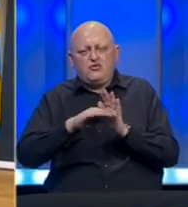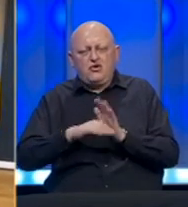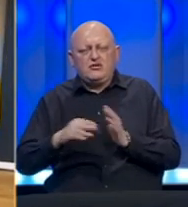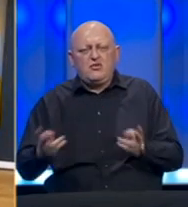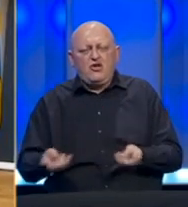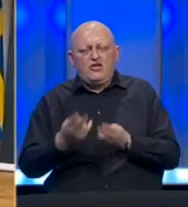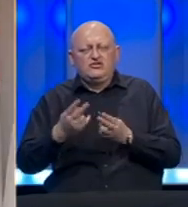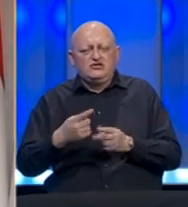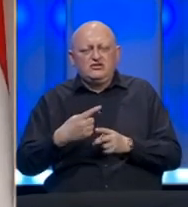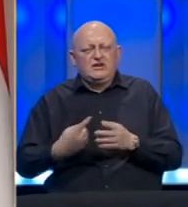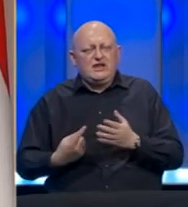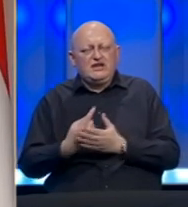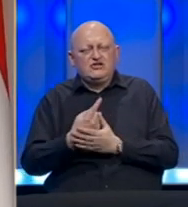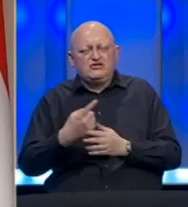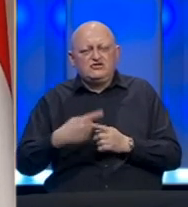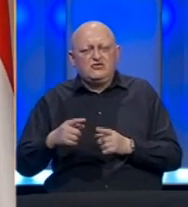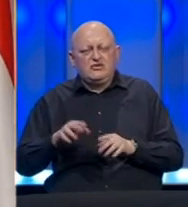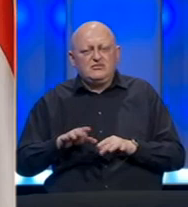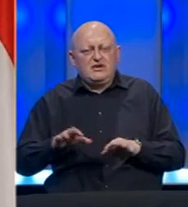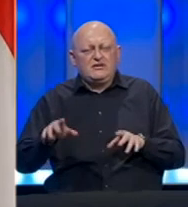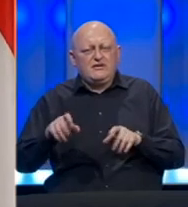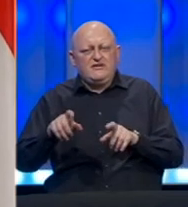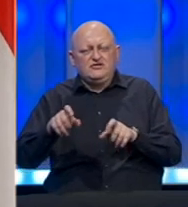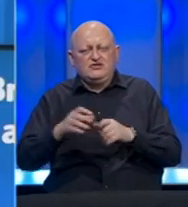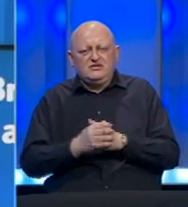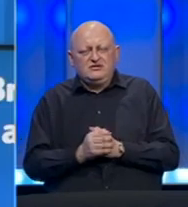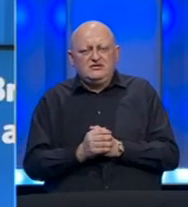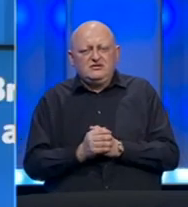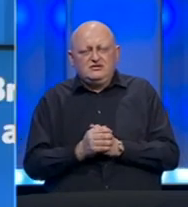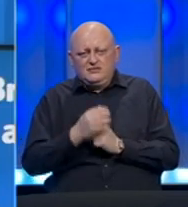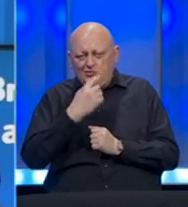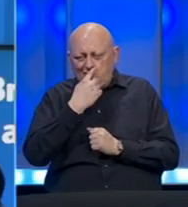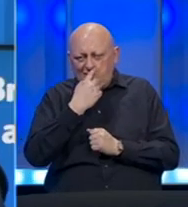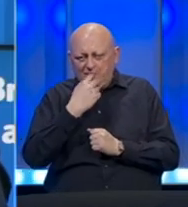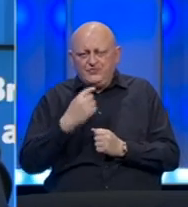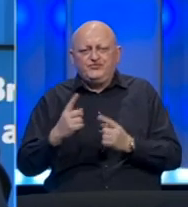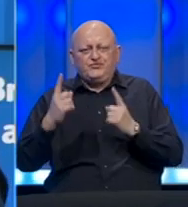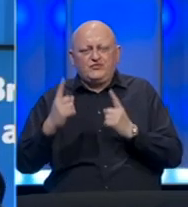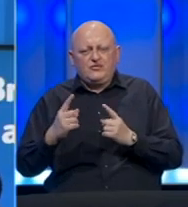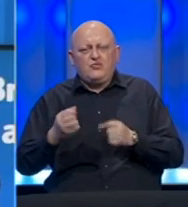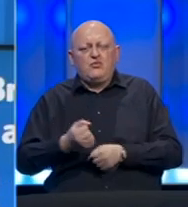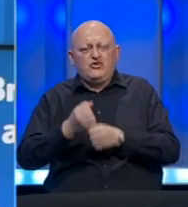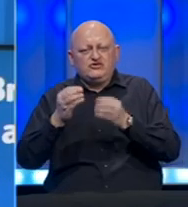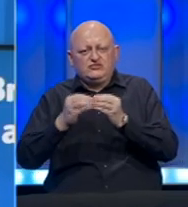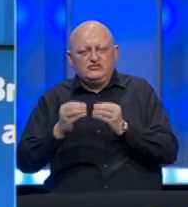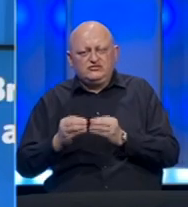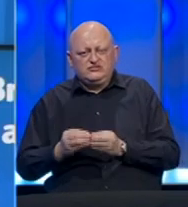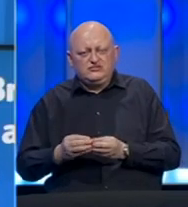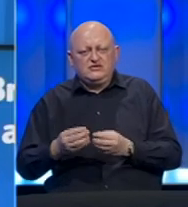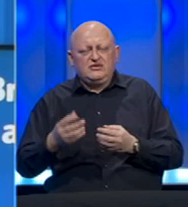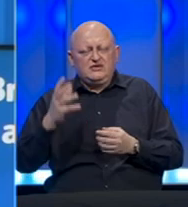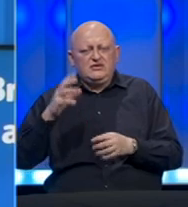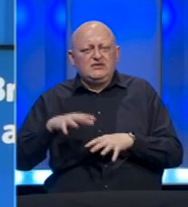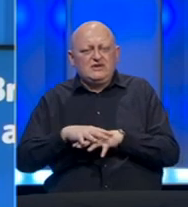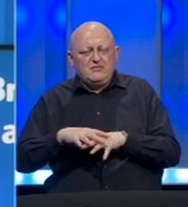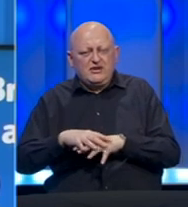ublažavanje posljedica izazvanih pandemijom koronavirusa. Podržali smo sporazum o tri važne sigurnosne mreže